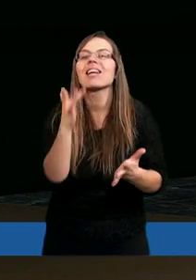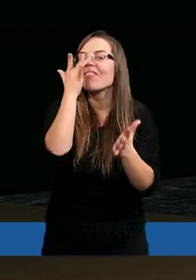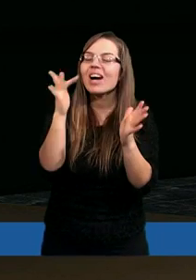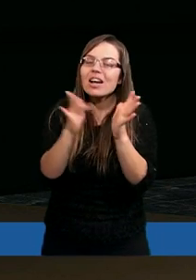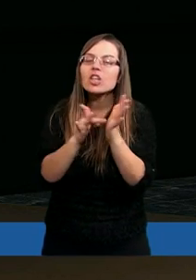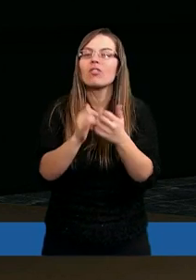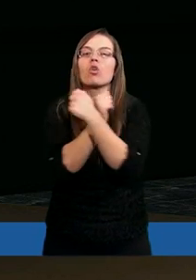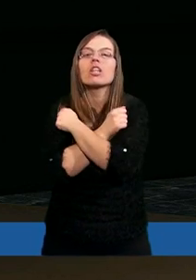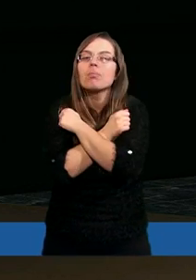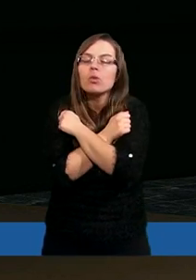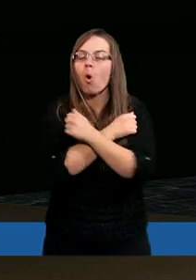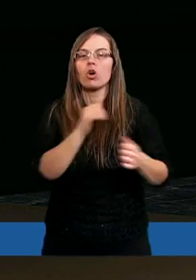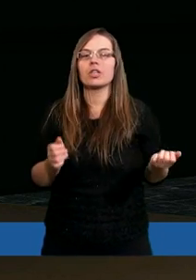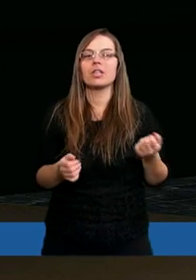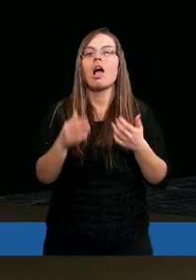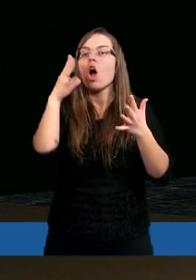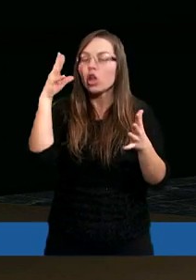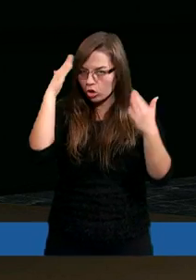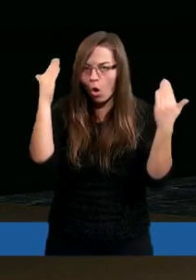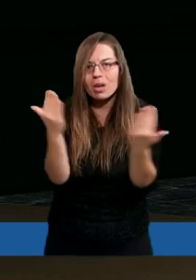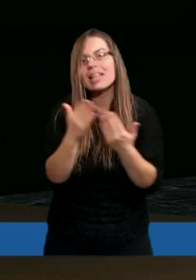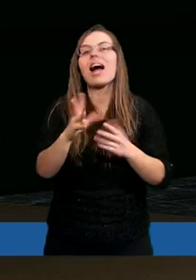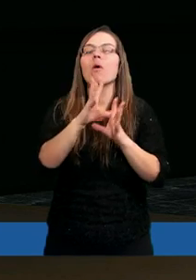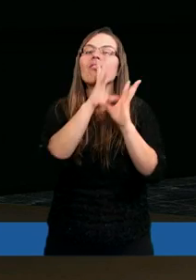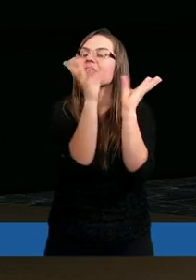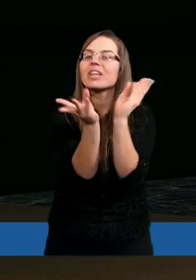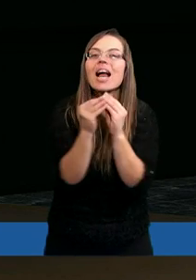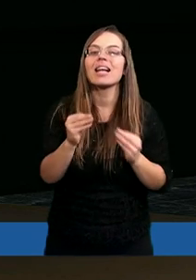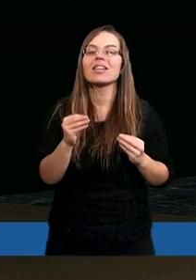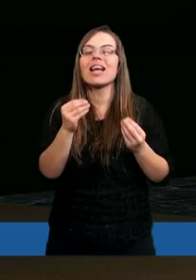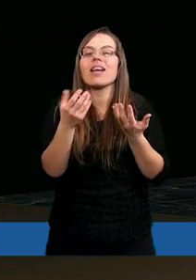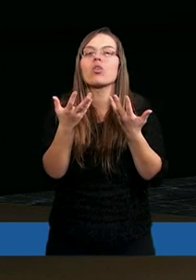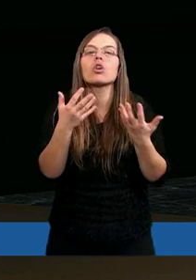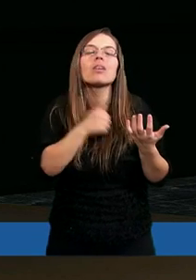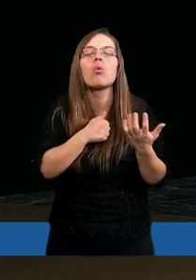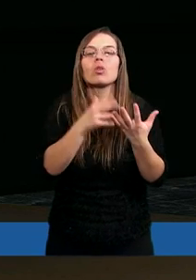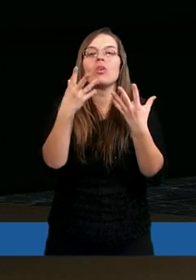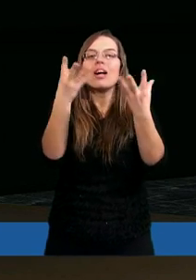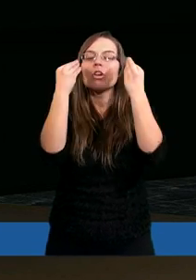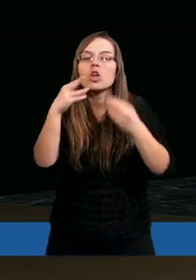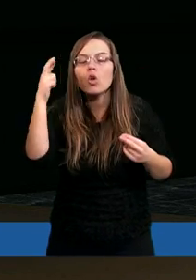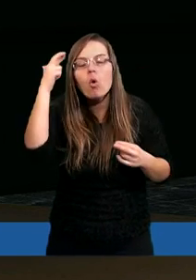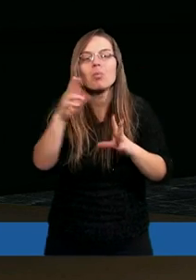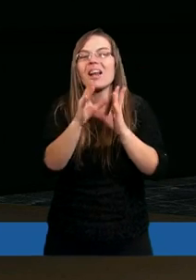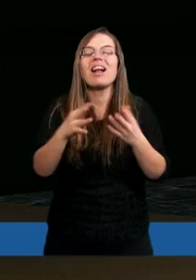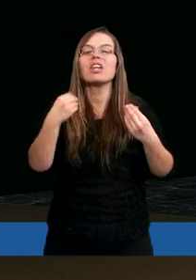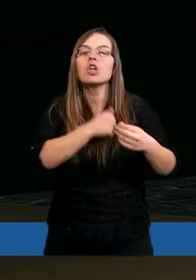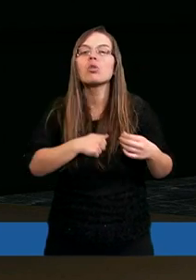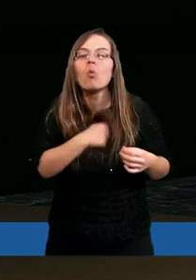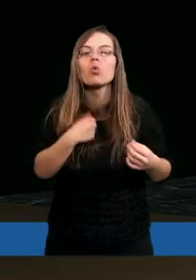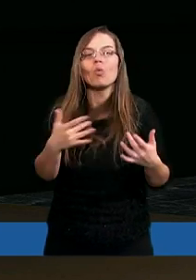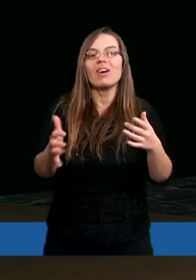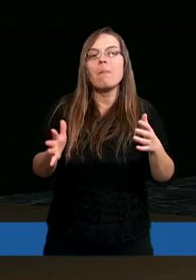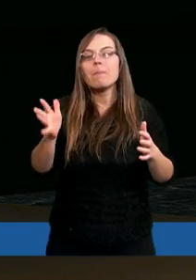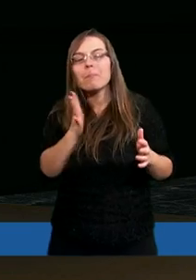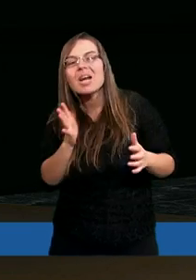wrażliwości, miłości, doznał wszelkiego poniżenia, doznał wszelkich cierpień, czy